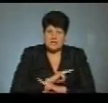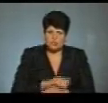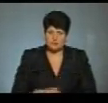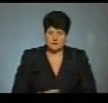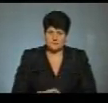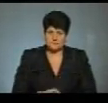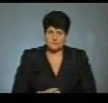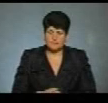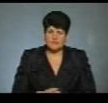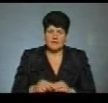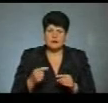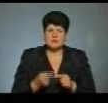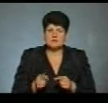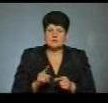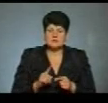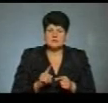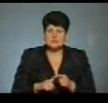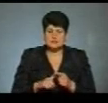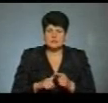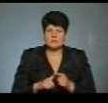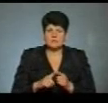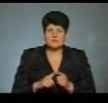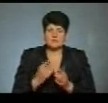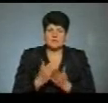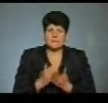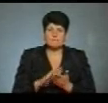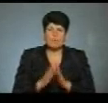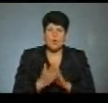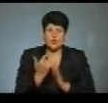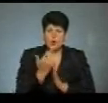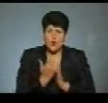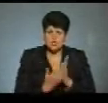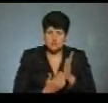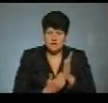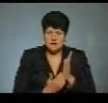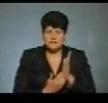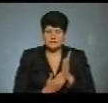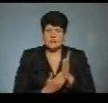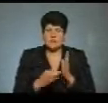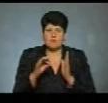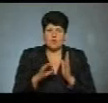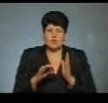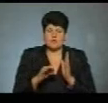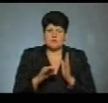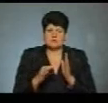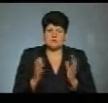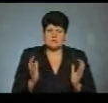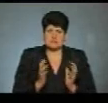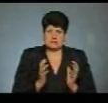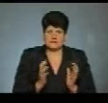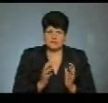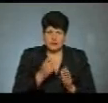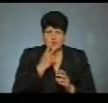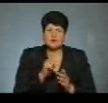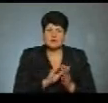положення про орнітологічний заказник зернодержавного знація Чистилівського. І от що тут